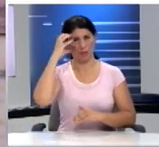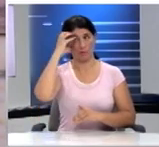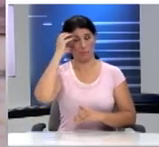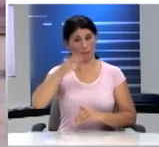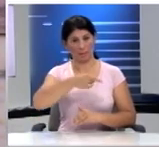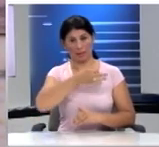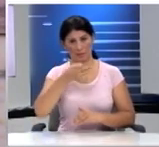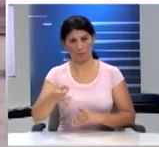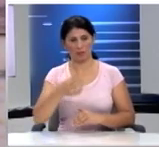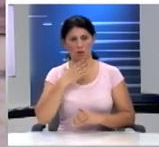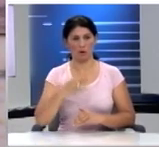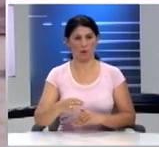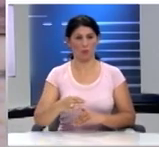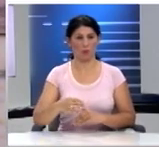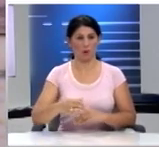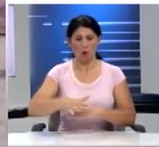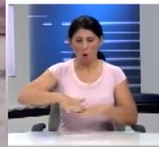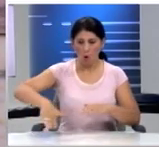χώροι, οι τείχοι